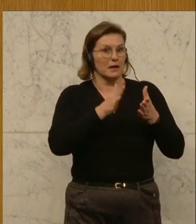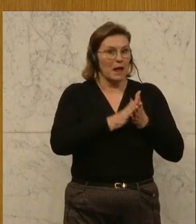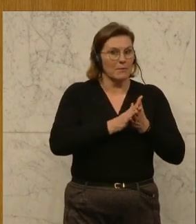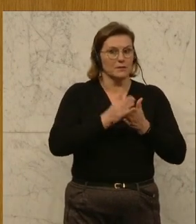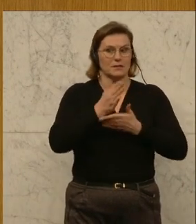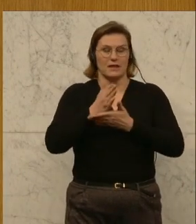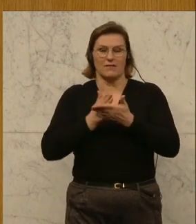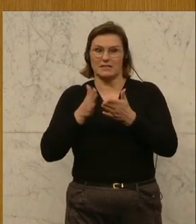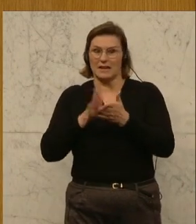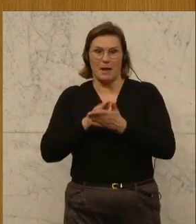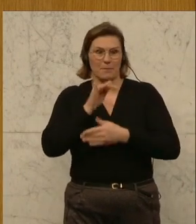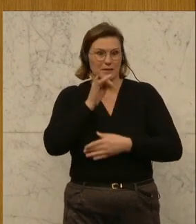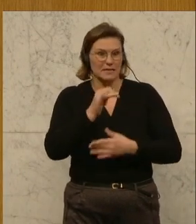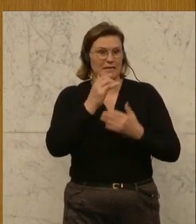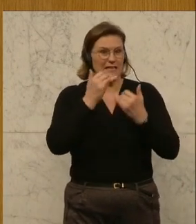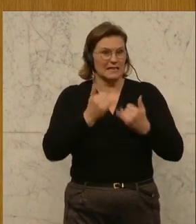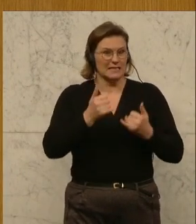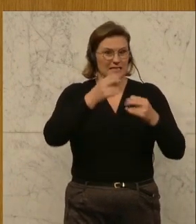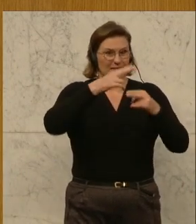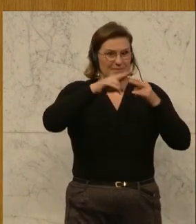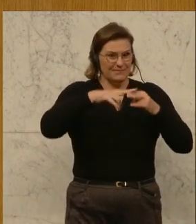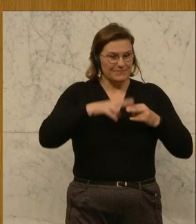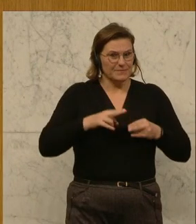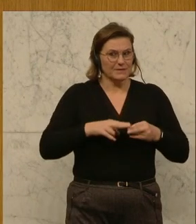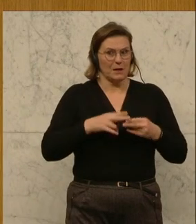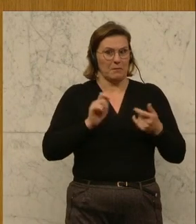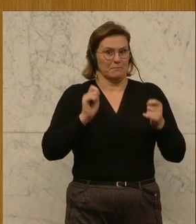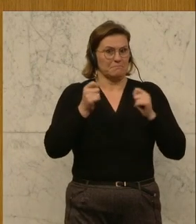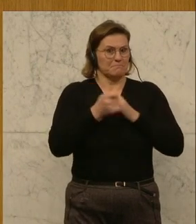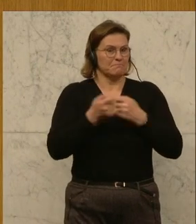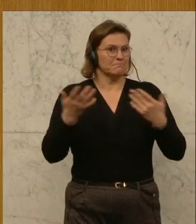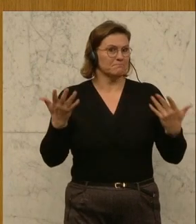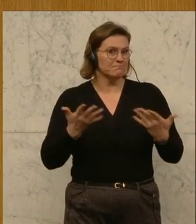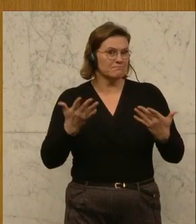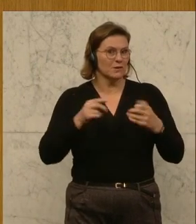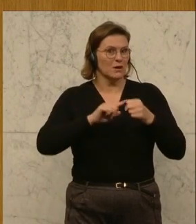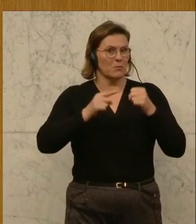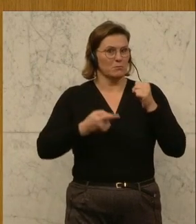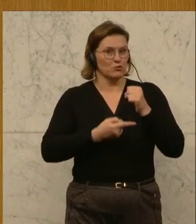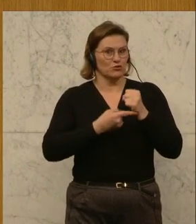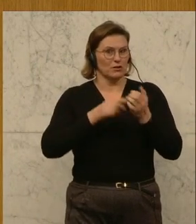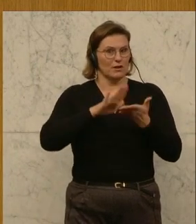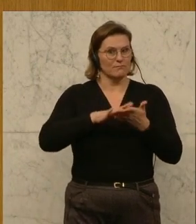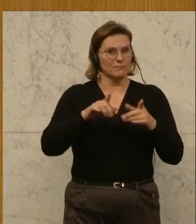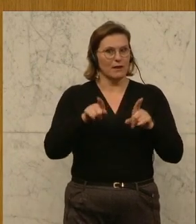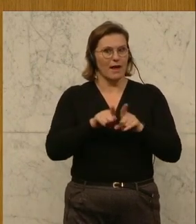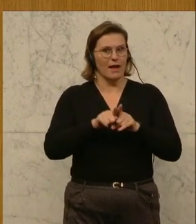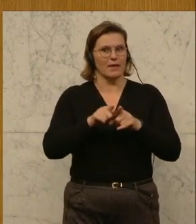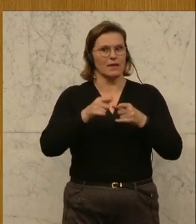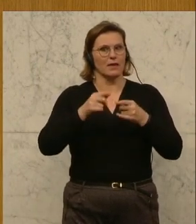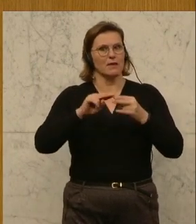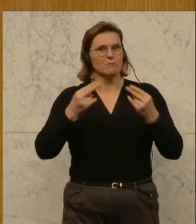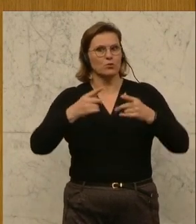richten. Die Frage ist nur, was ändert das? Das Budget bleibt gleich. Und die Bundesländer in den